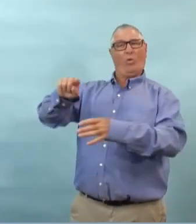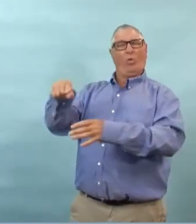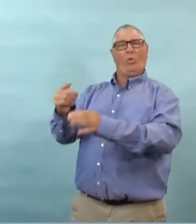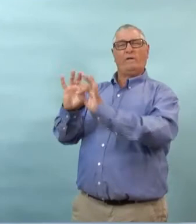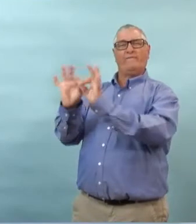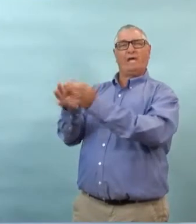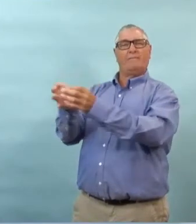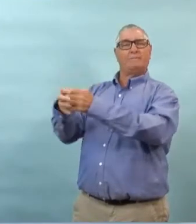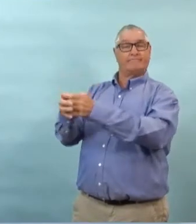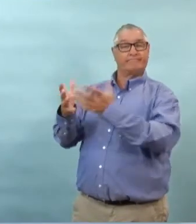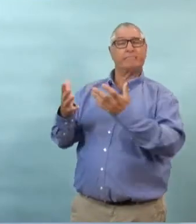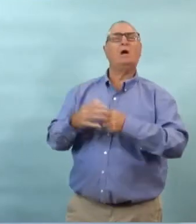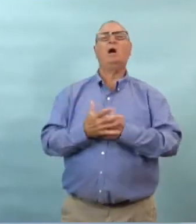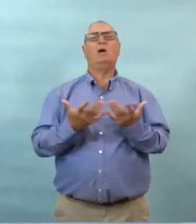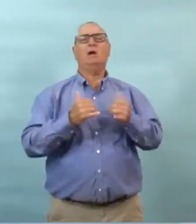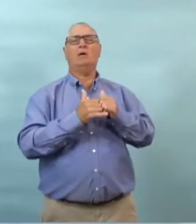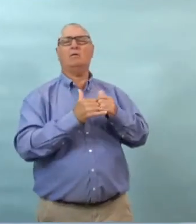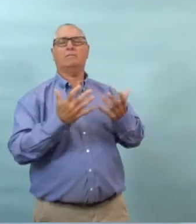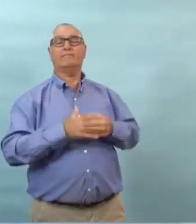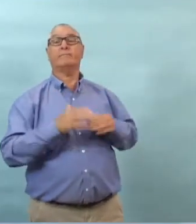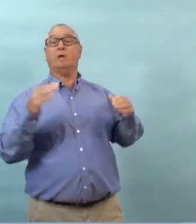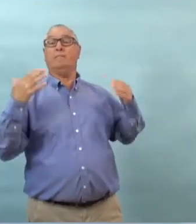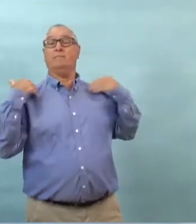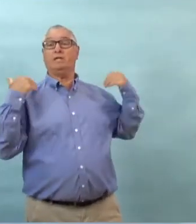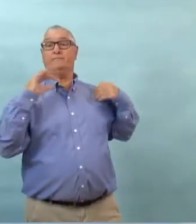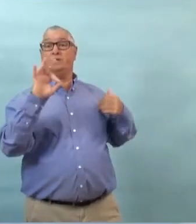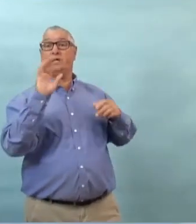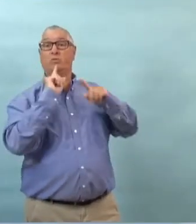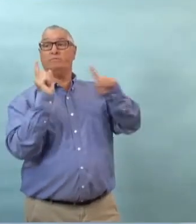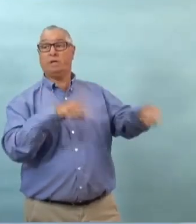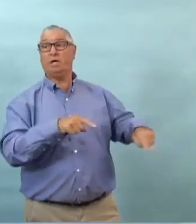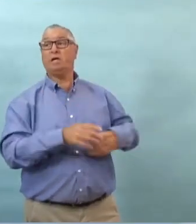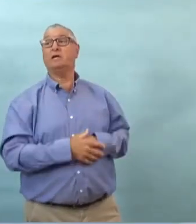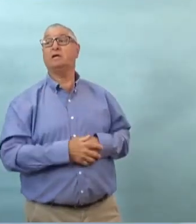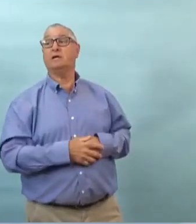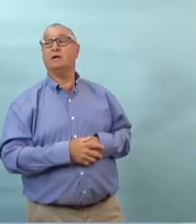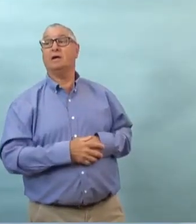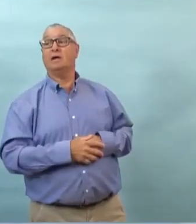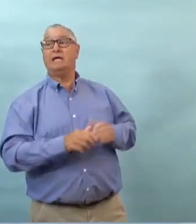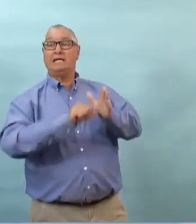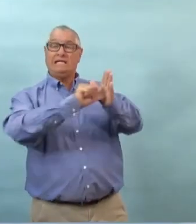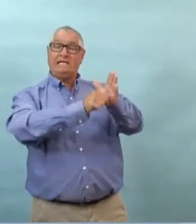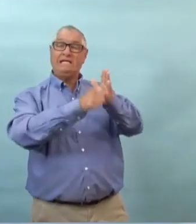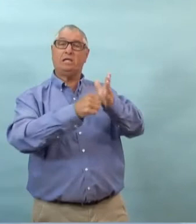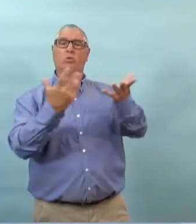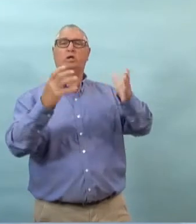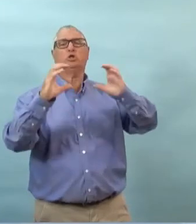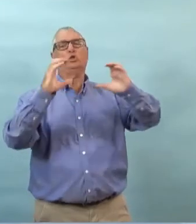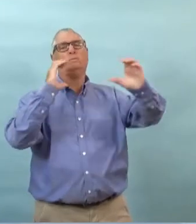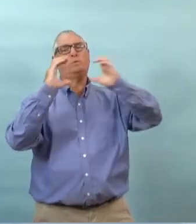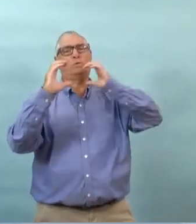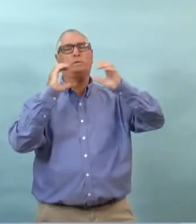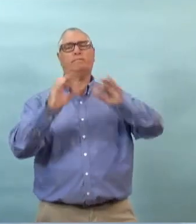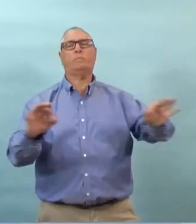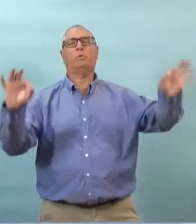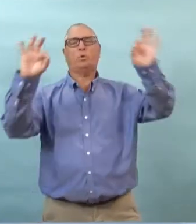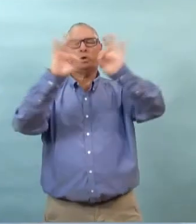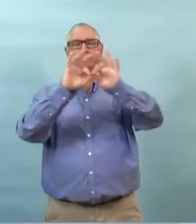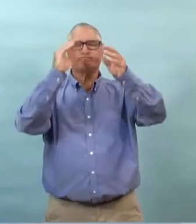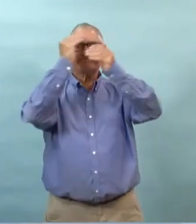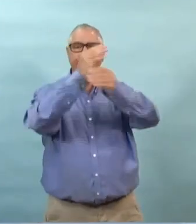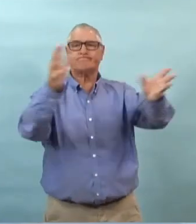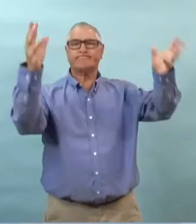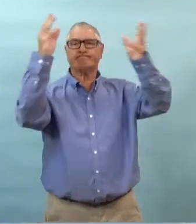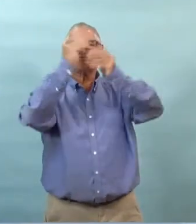parle de foyer d'éclosion d'assez grande taille surtout ceux qui ont été communiqués alors merci pour votre question je crois que l'information